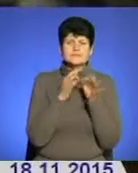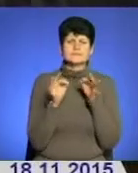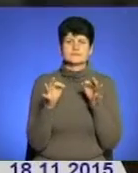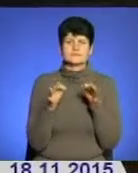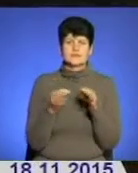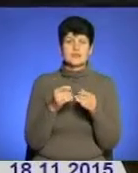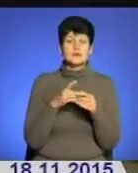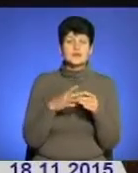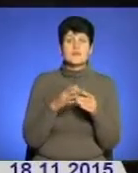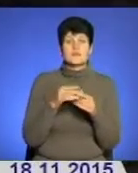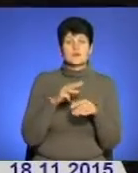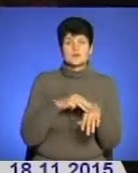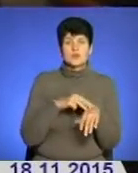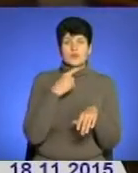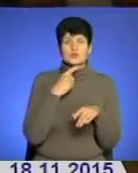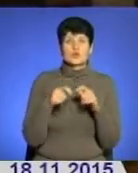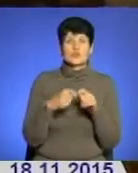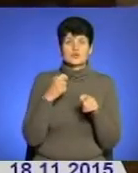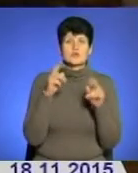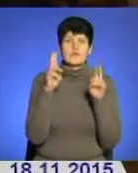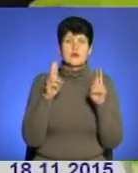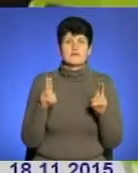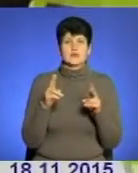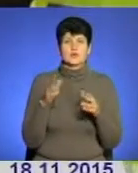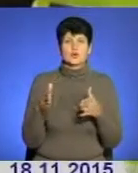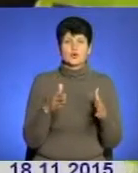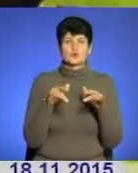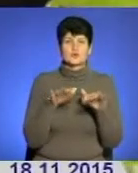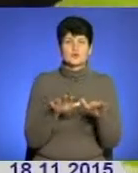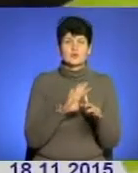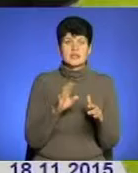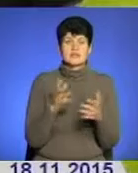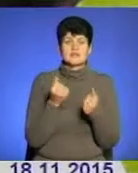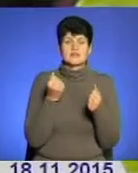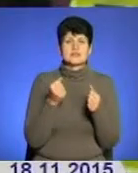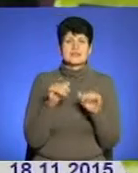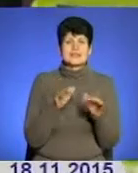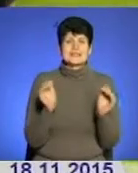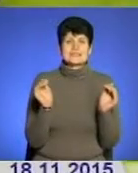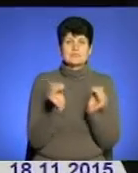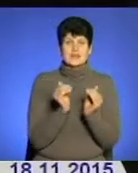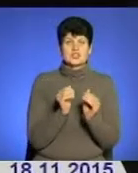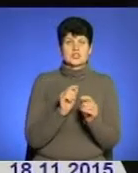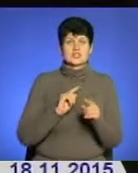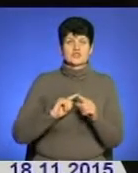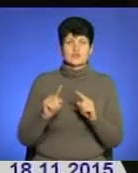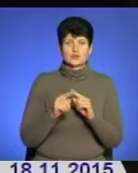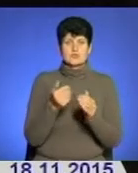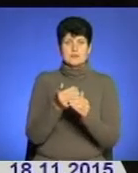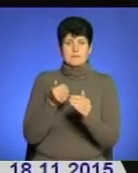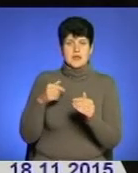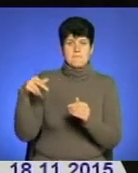Правоохоронці кажуть, що водій порушив правила дорожнього руху, оскільки не вжив заходів для зменшення швидкості перед пішохідним